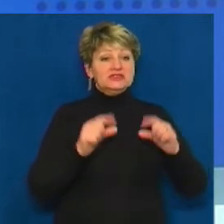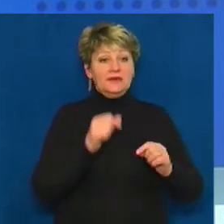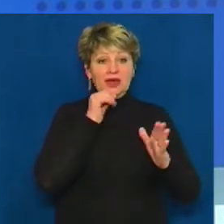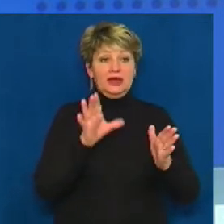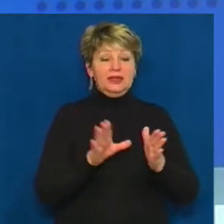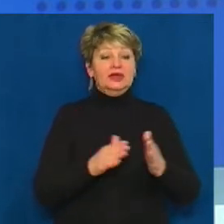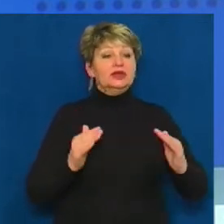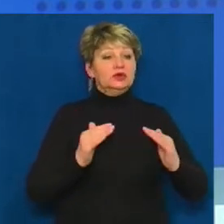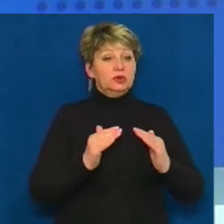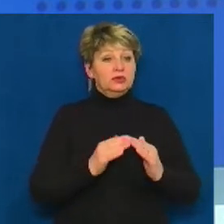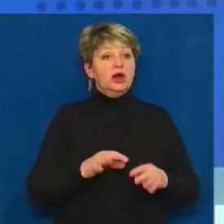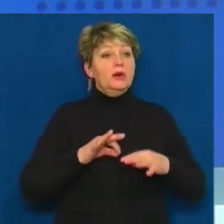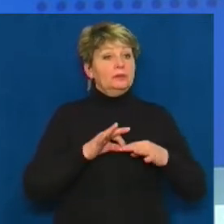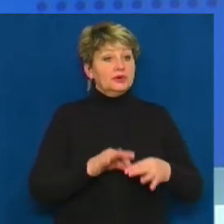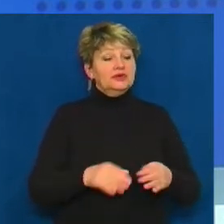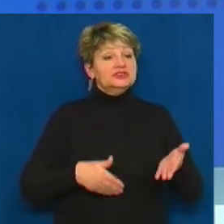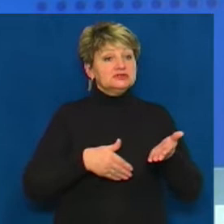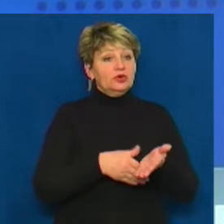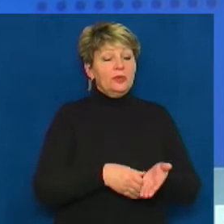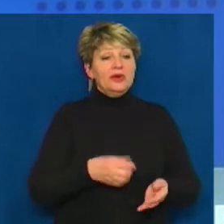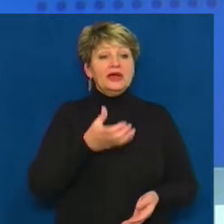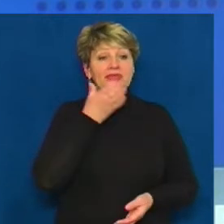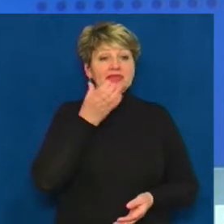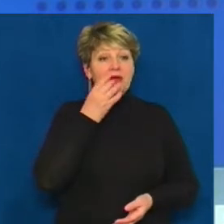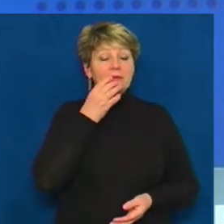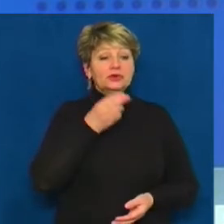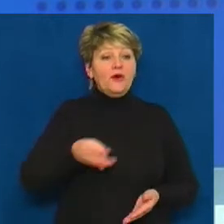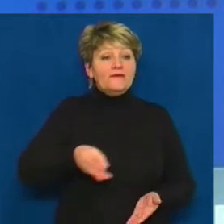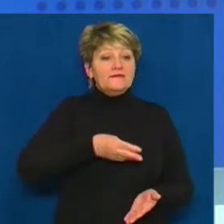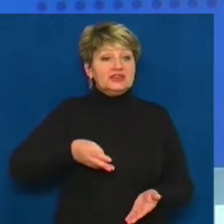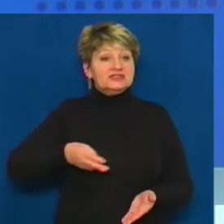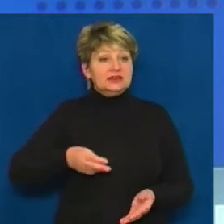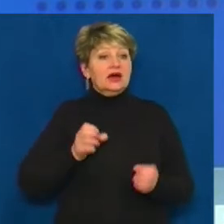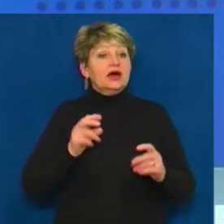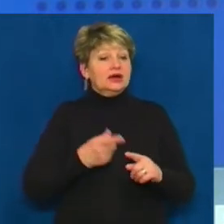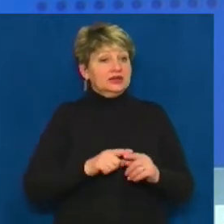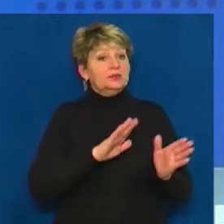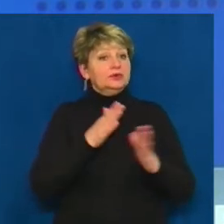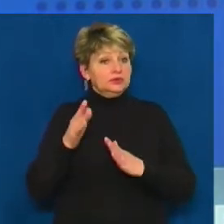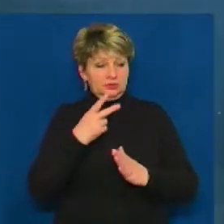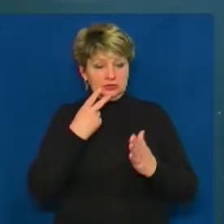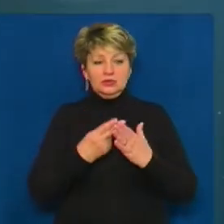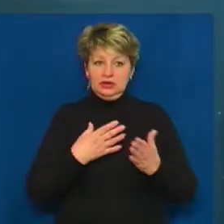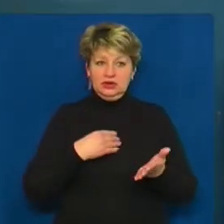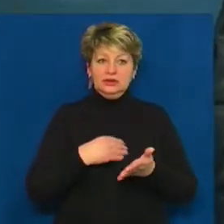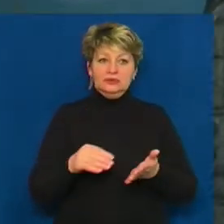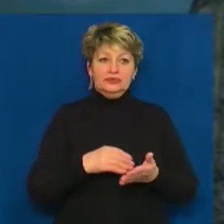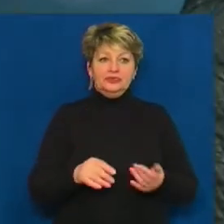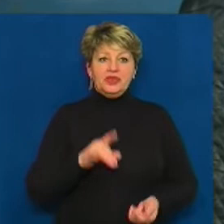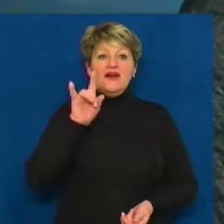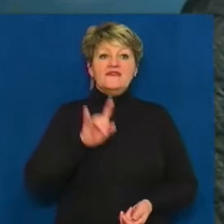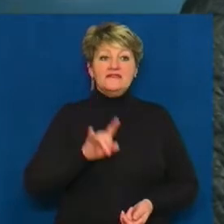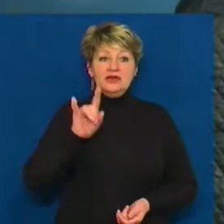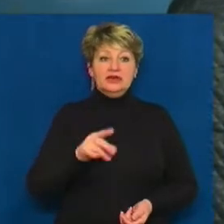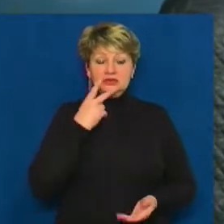будівлі. Його проводять за допомоги тепловізора. Як це відбувається, бачила Дар'я Шевченко. Вікна на